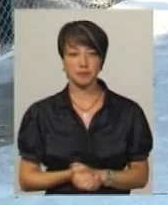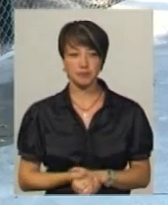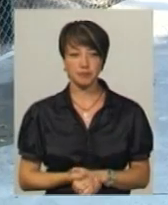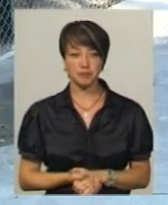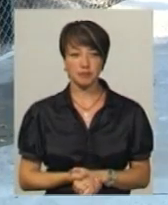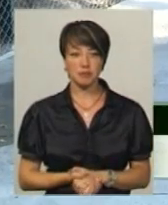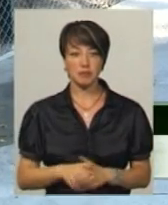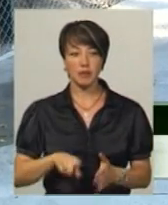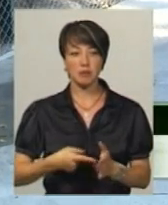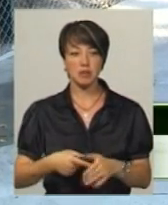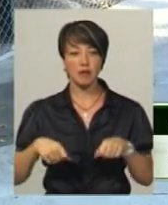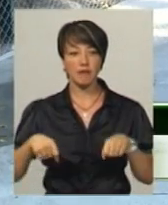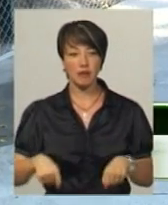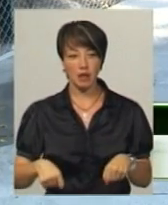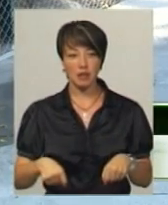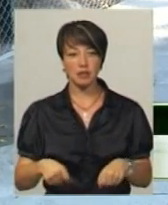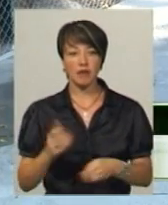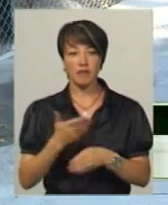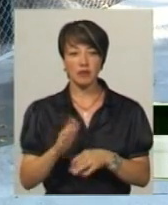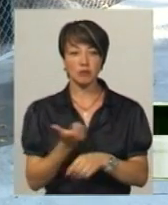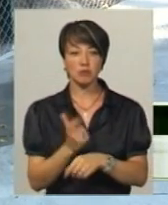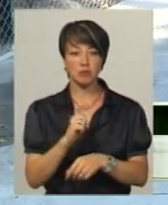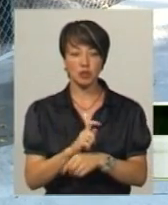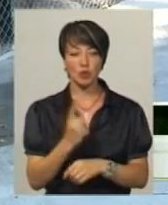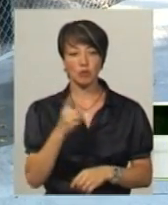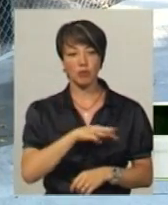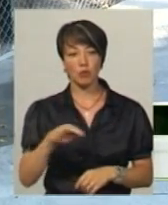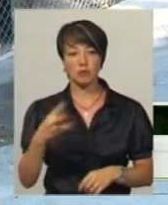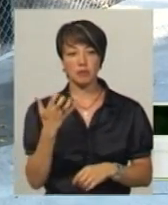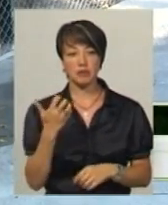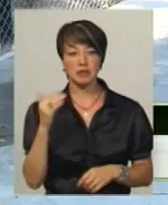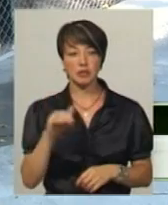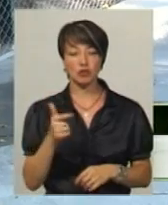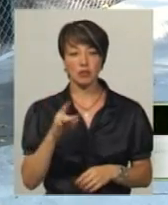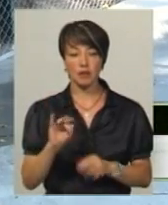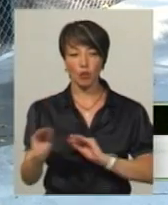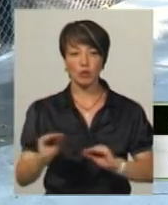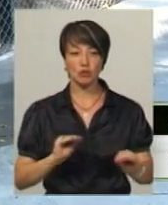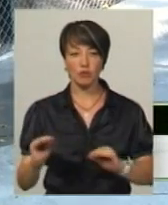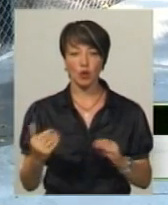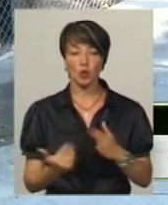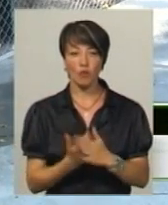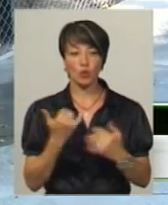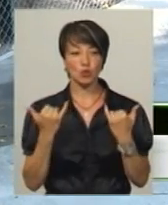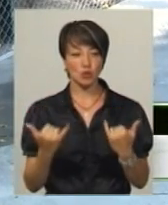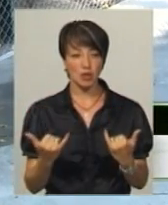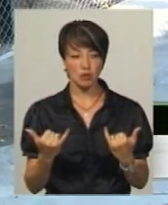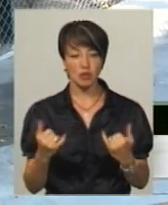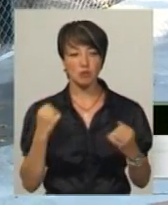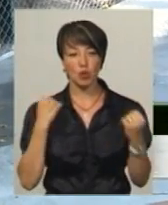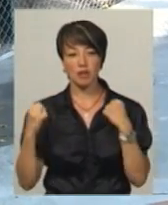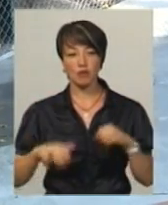Міська влада виділила більше 1 млн 500 тис грн на облаштування нового сучасного